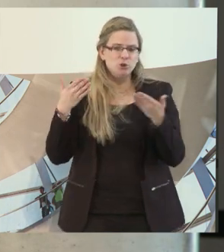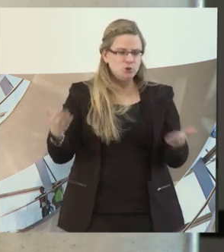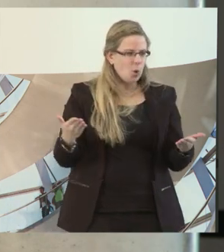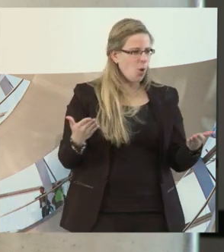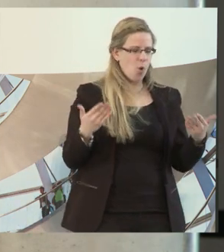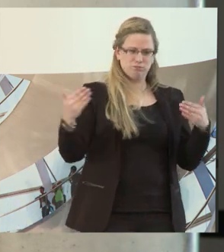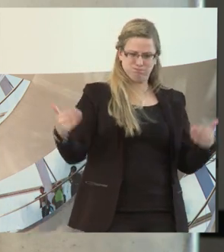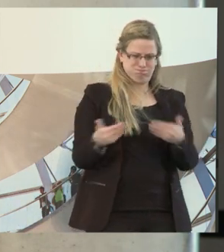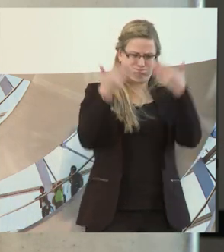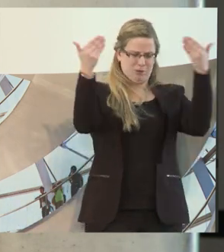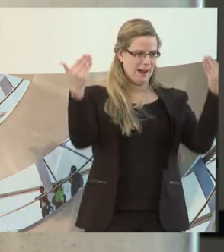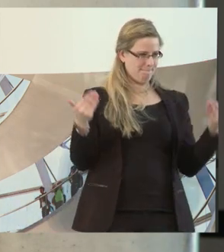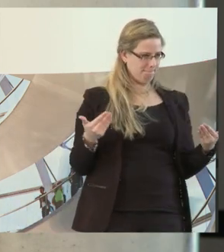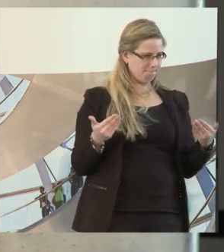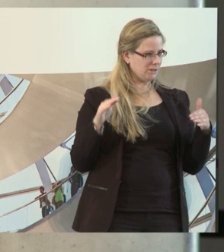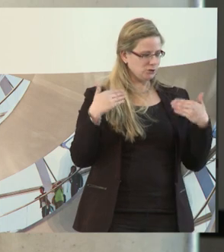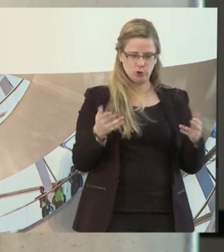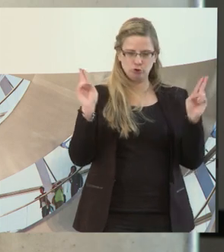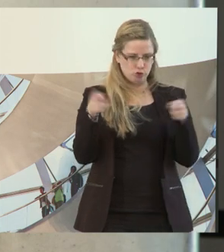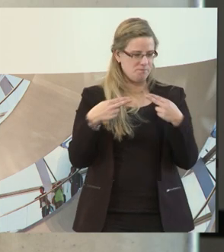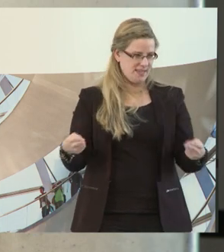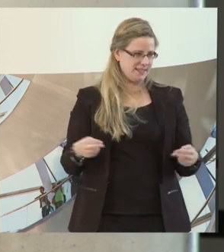der Inklusion aus meiner Sicht völlig widerspricht.